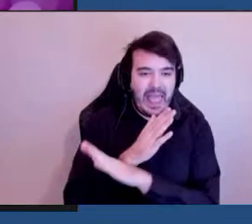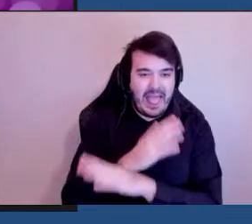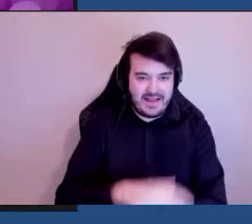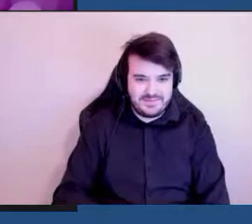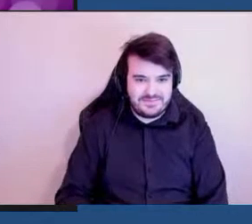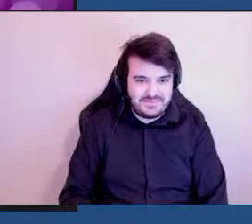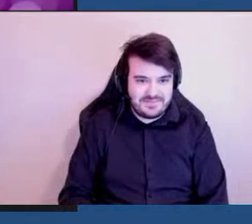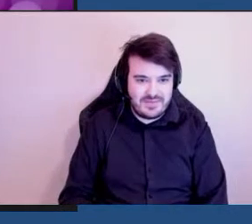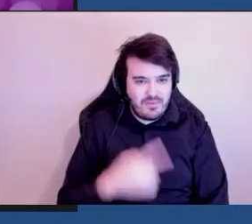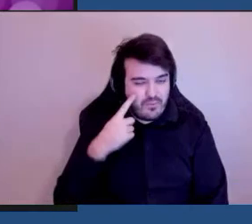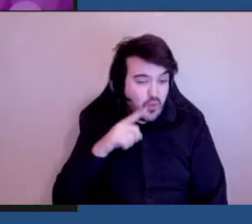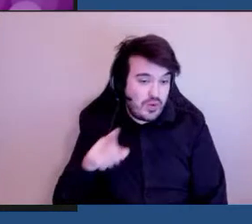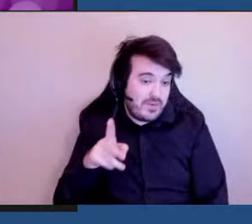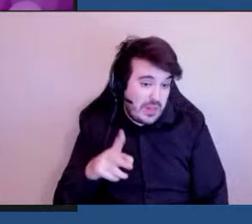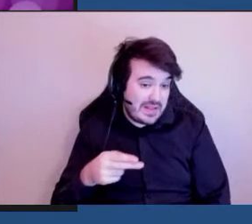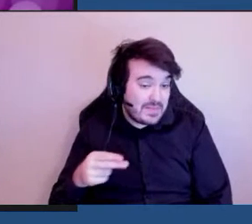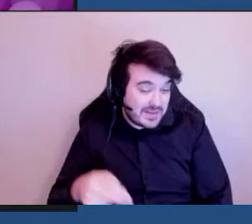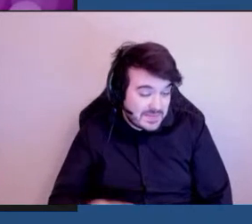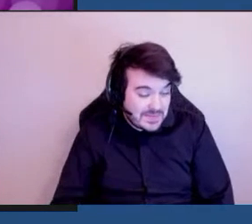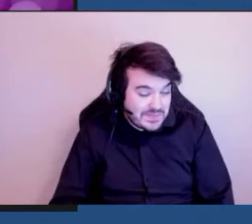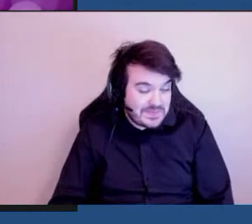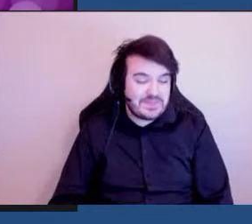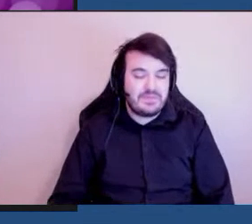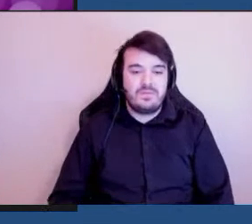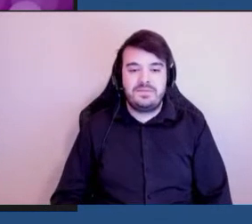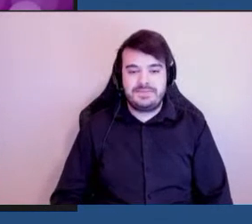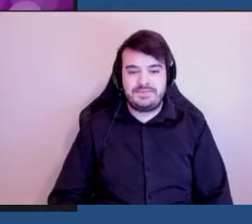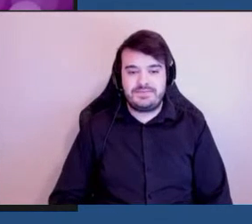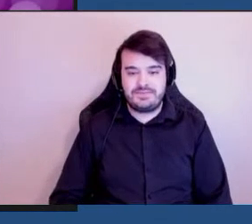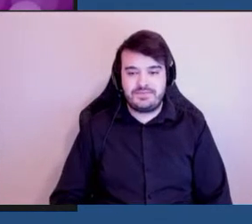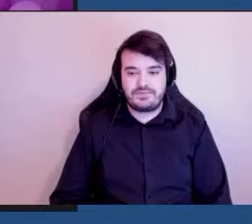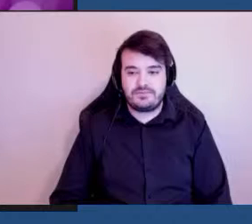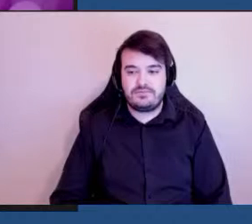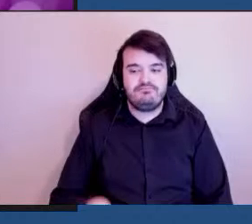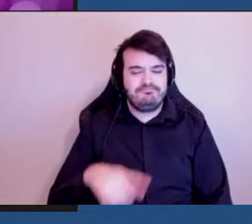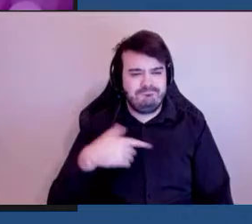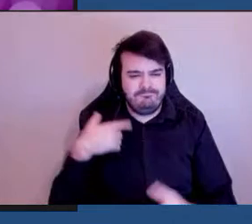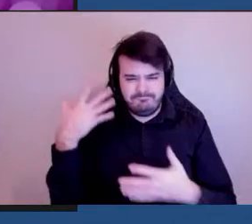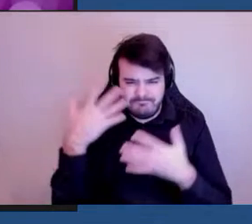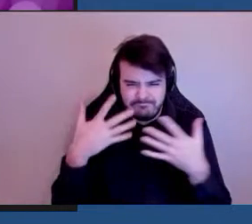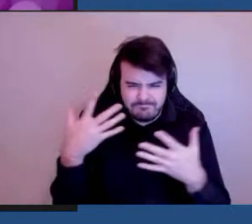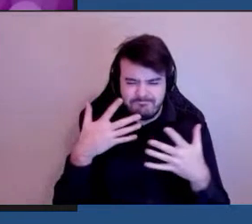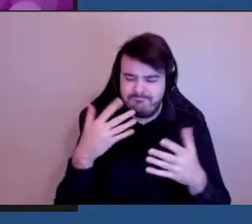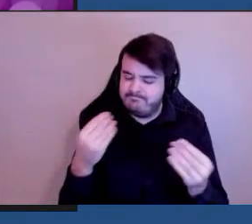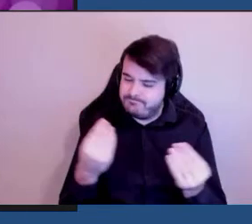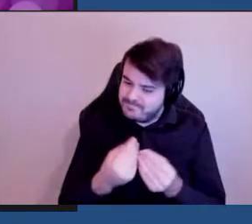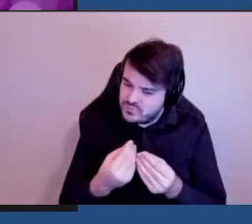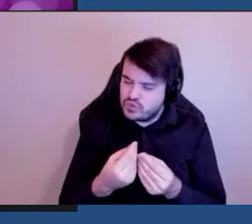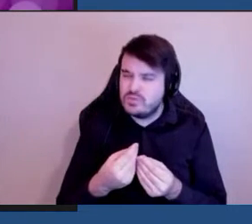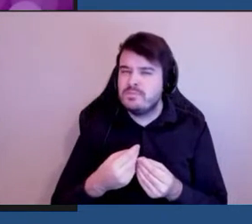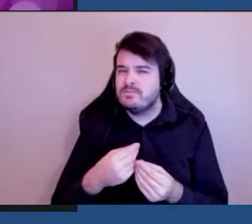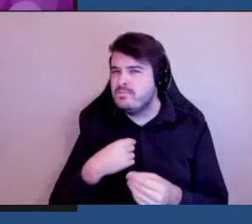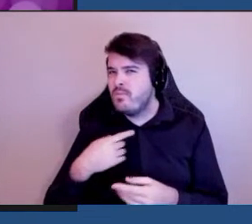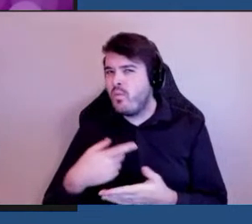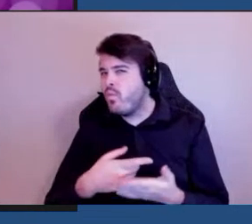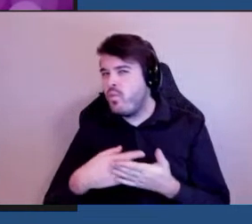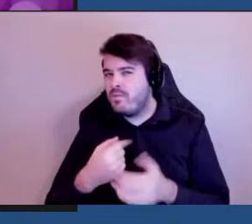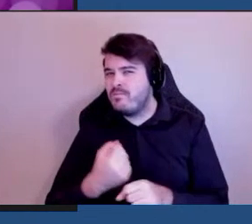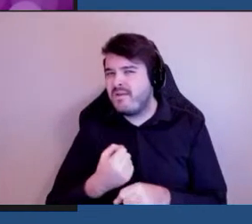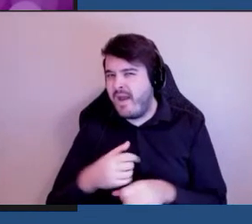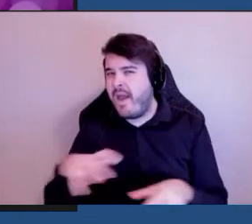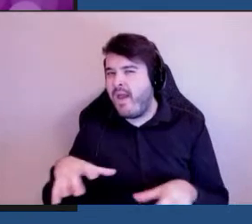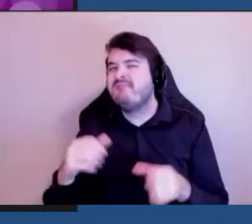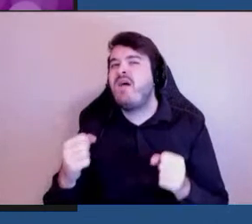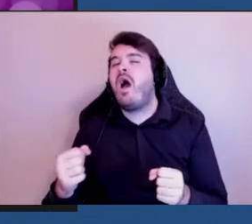Au handicap, on se sont préoccupés vivement et on a travaillé pour faire en sorte